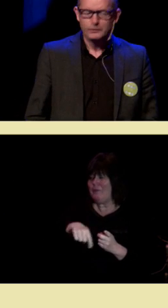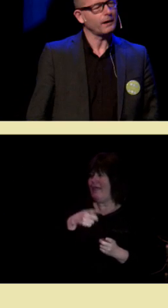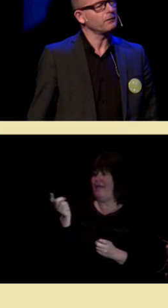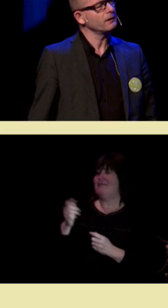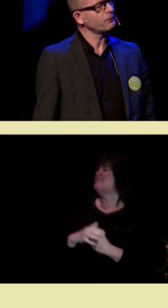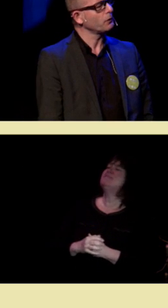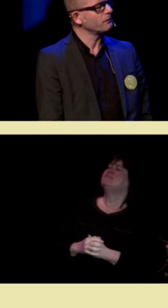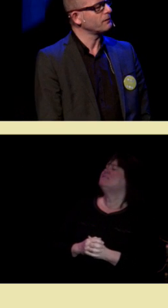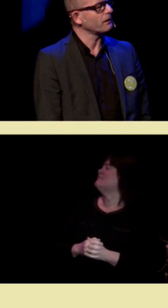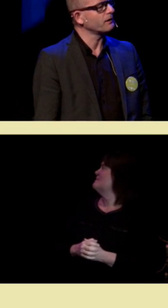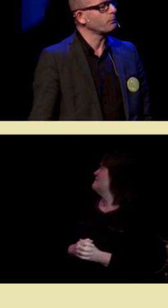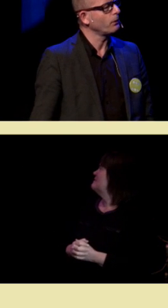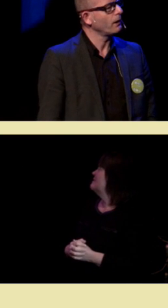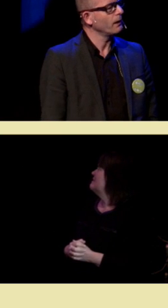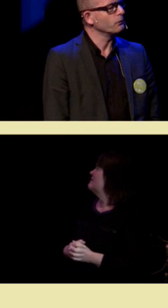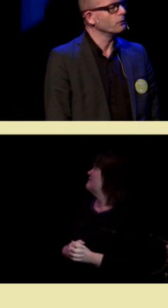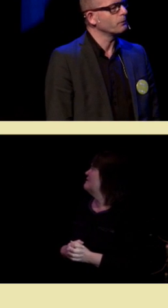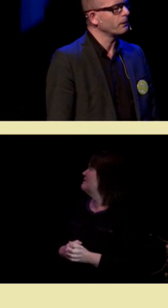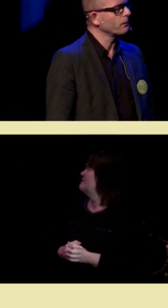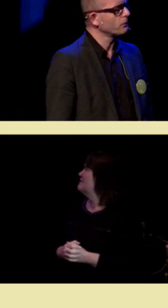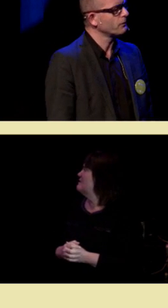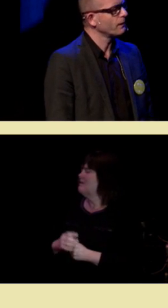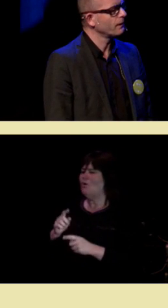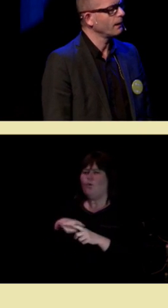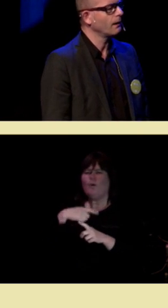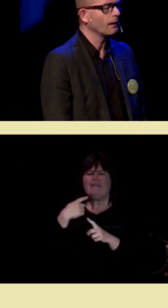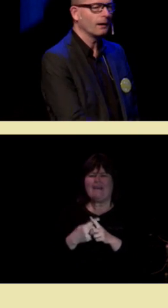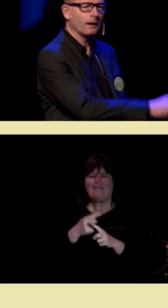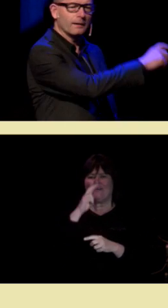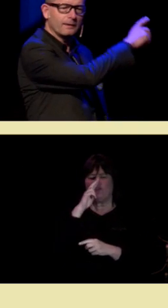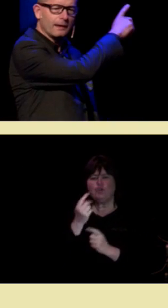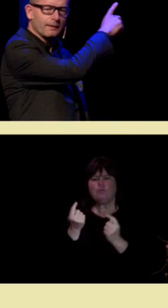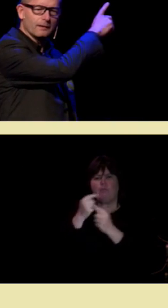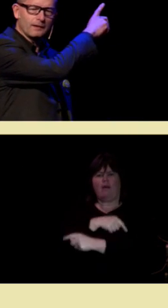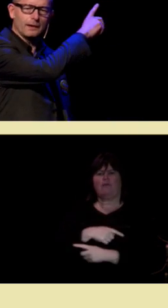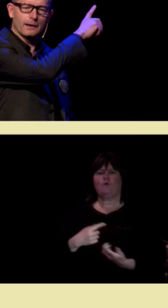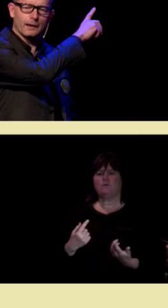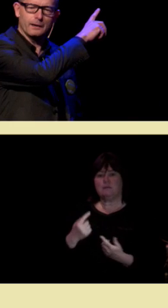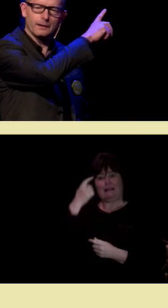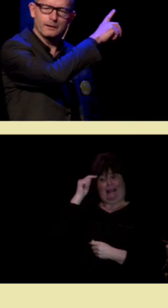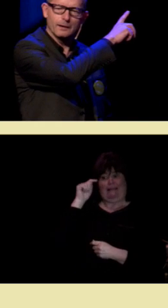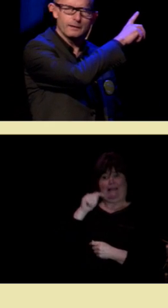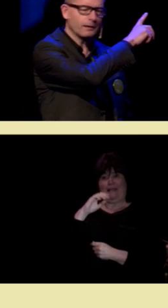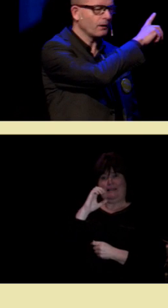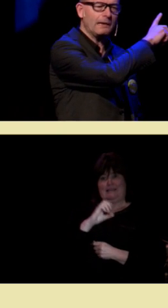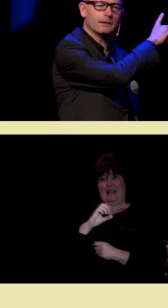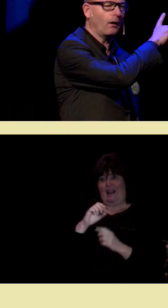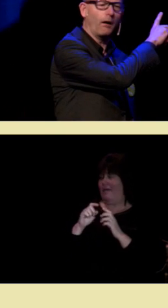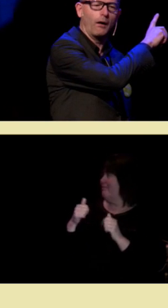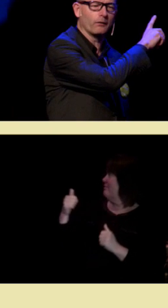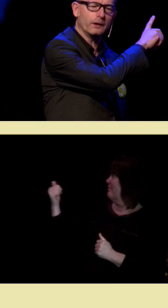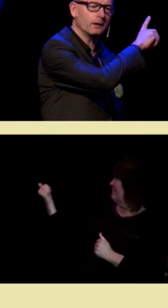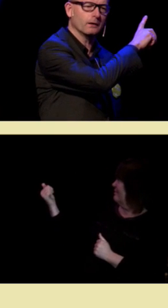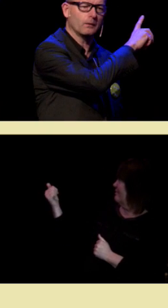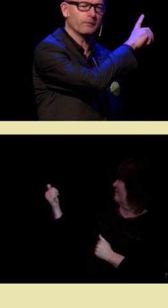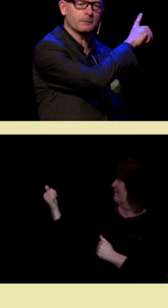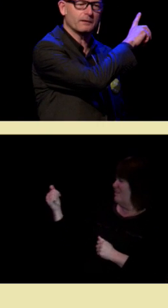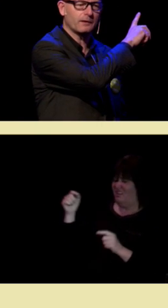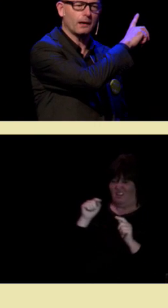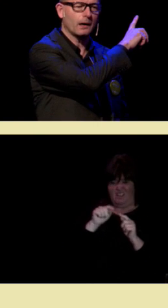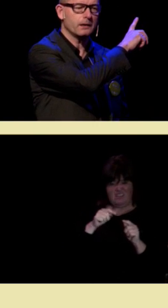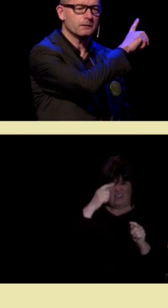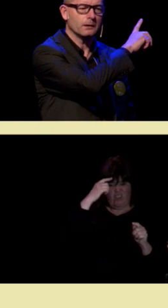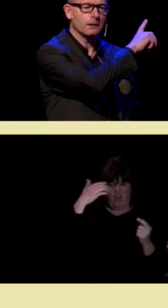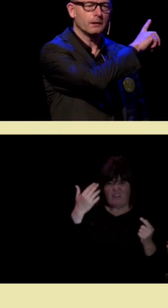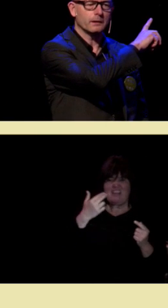Og der støter vi straks på et nytt paradoks. Tenk, denne cellen her, den har ingen aning om hvem den